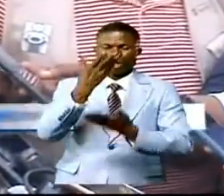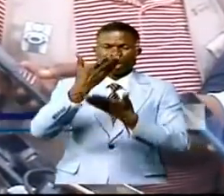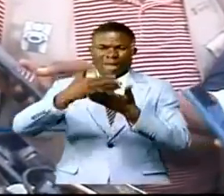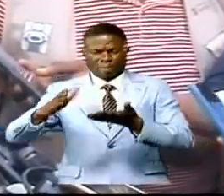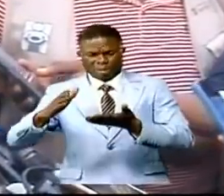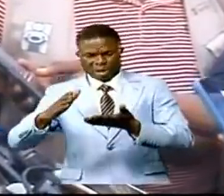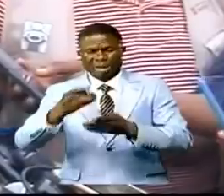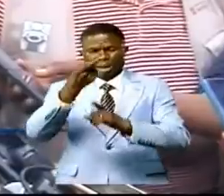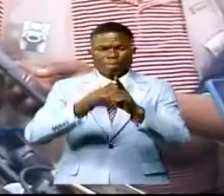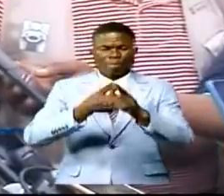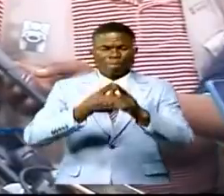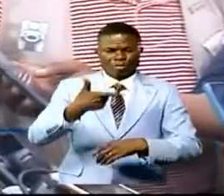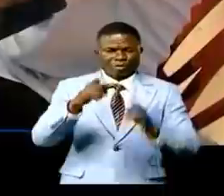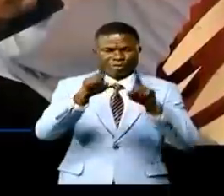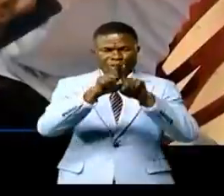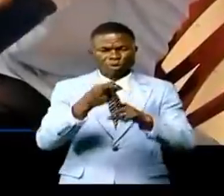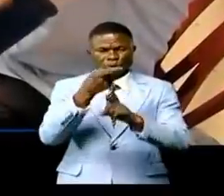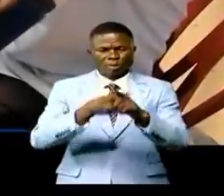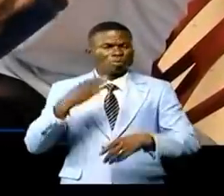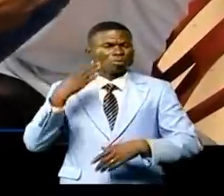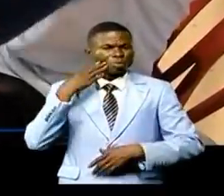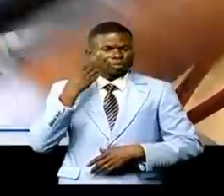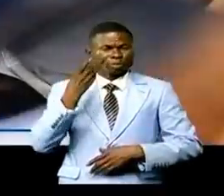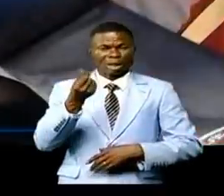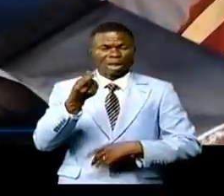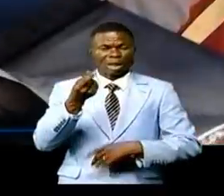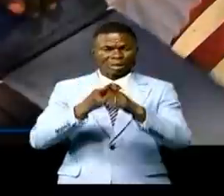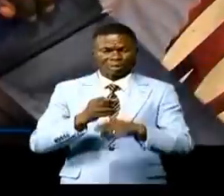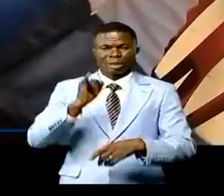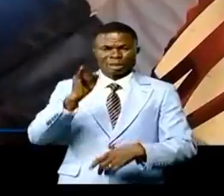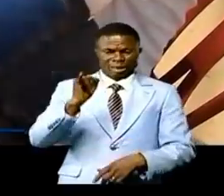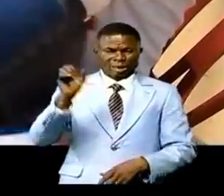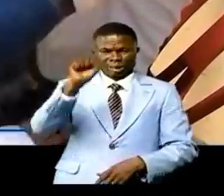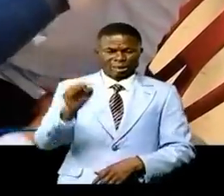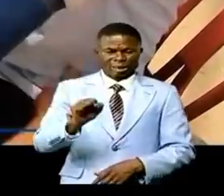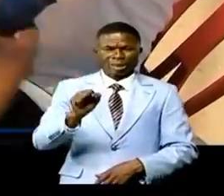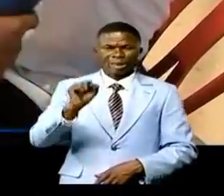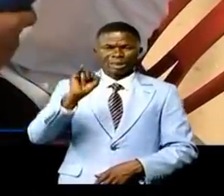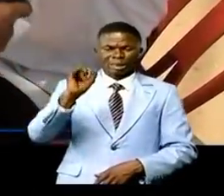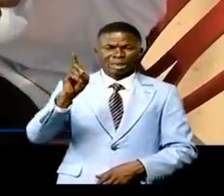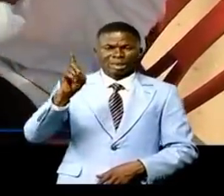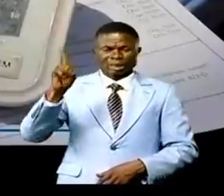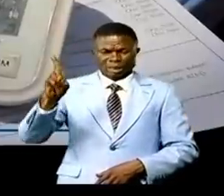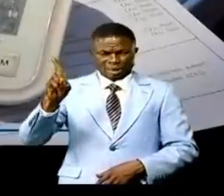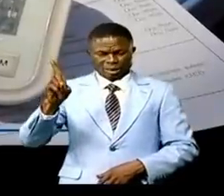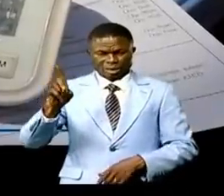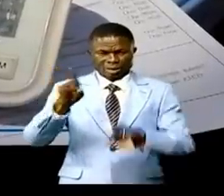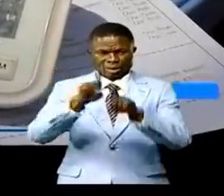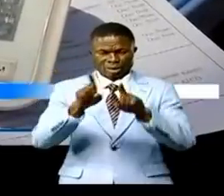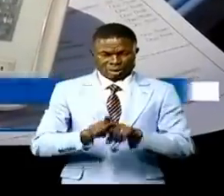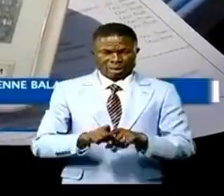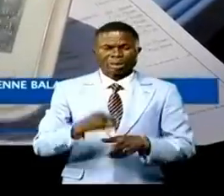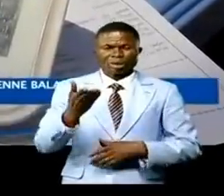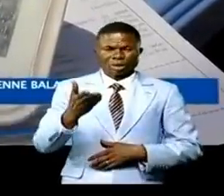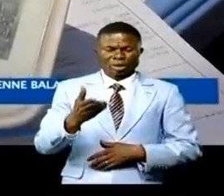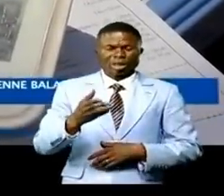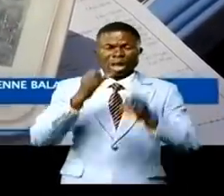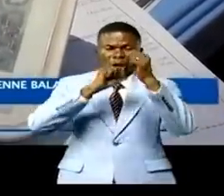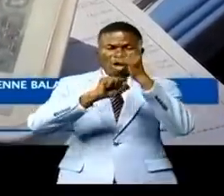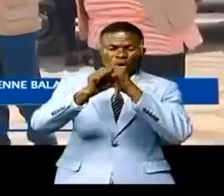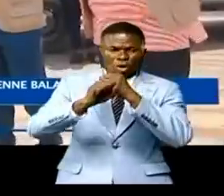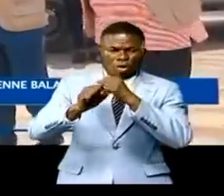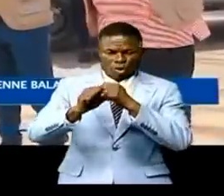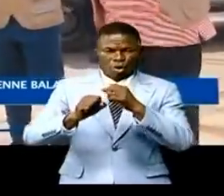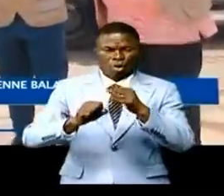passages de cette activité. Financée par l'USAID à travers BreakStraw Action et M-Rights cette campagne sera